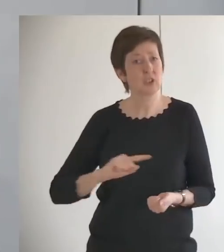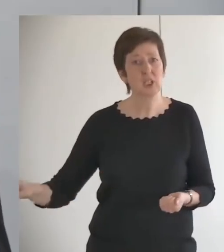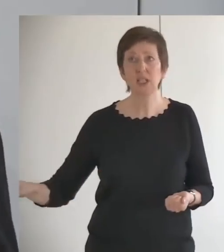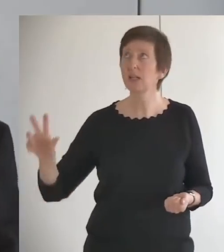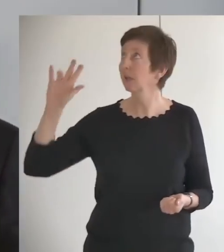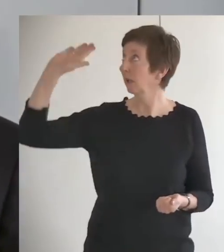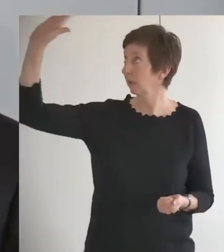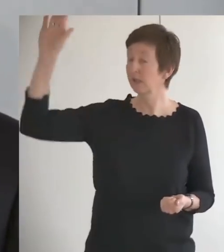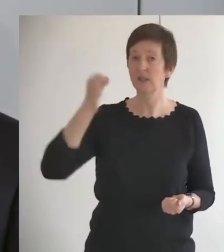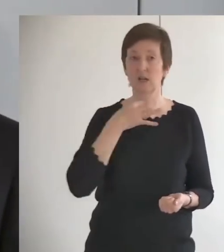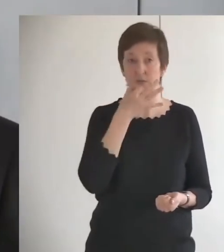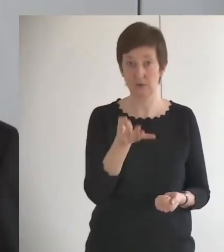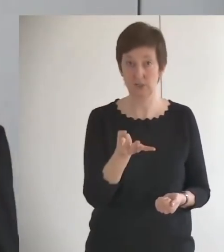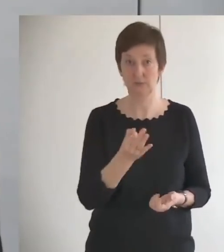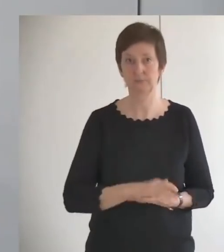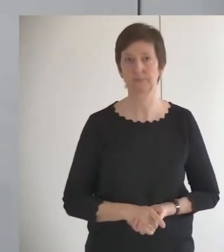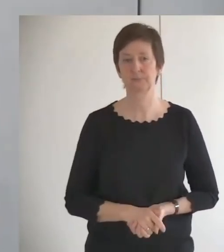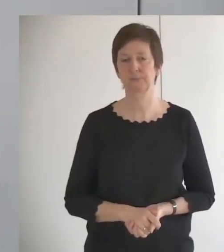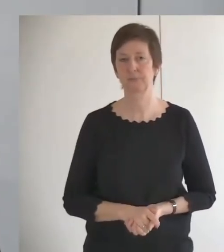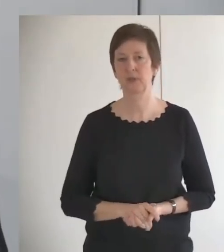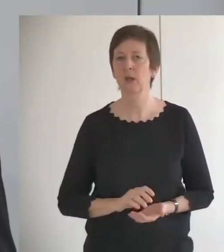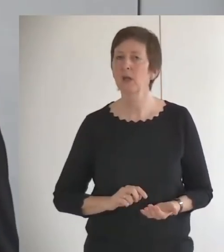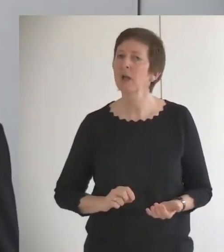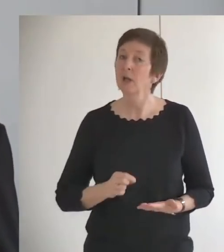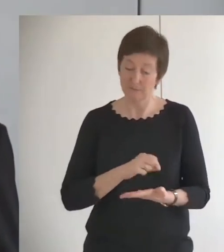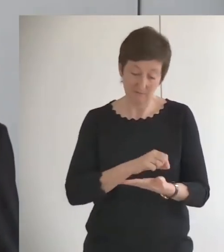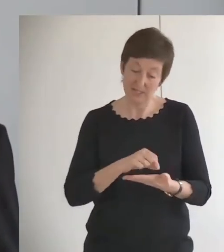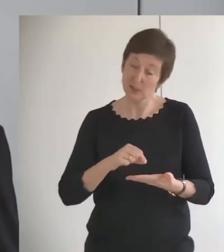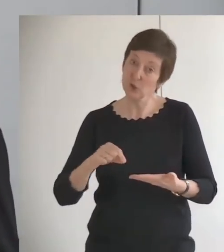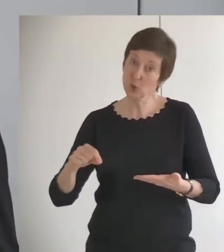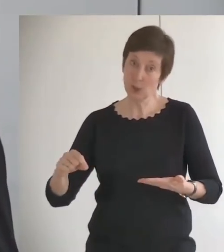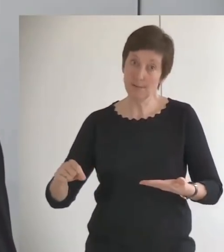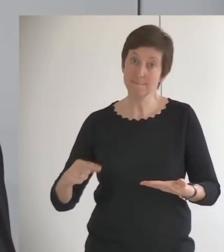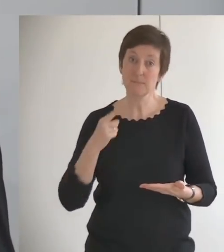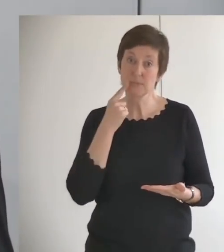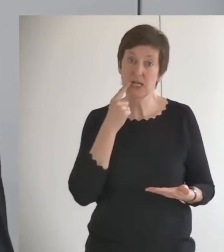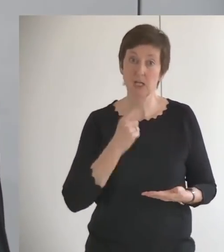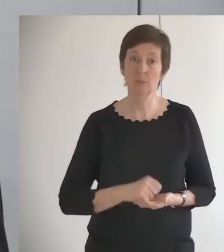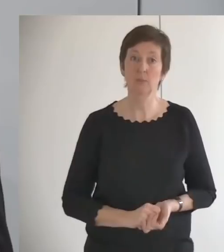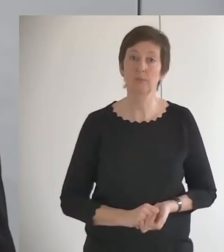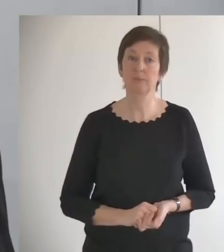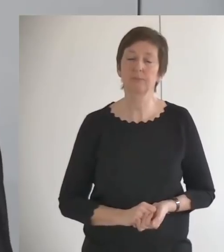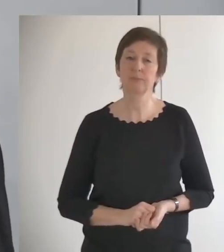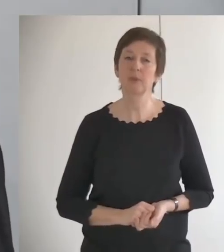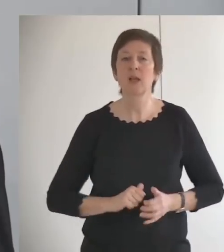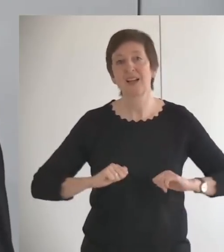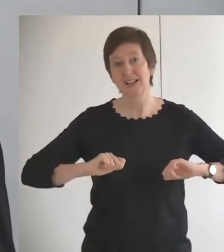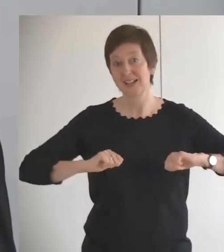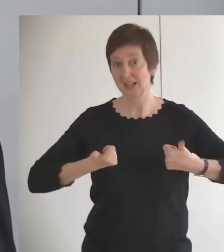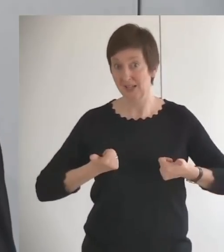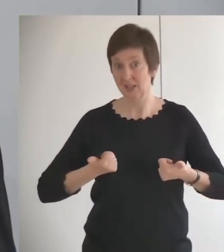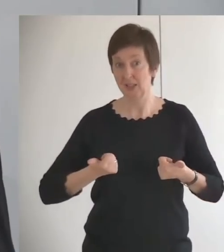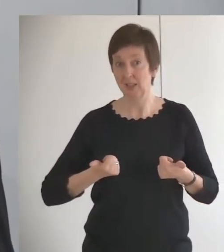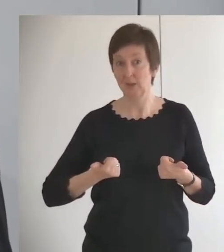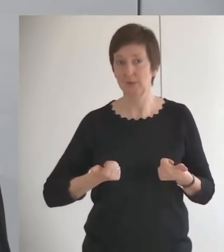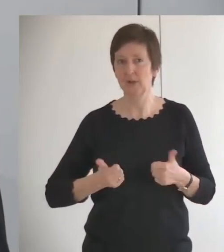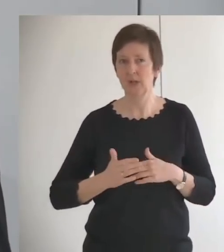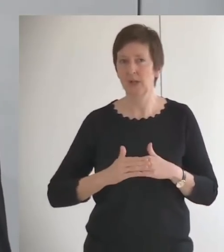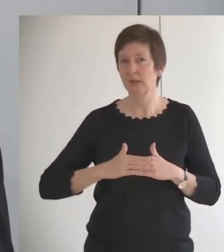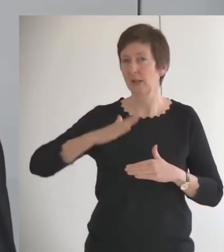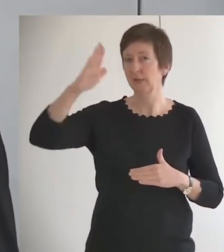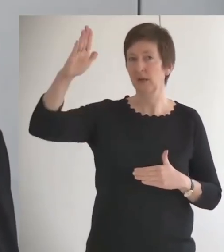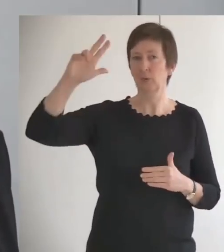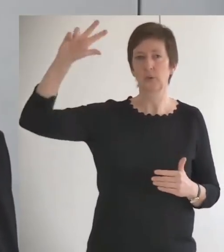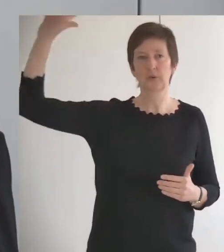Und im weiteren Verlauf dieses Psalms, da erlebt der Psalmist, dass der große Gott da